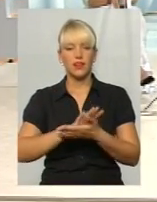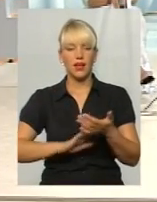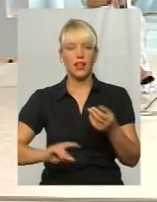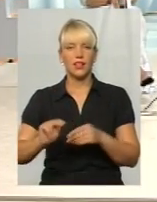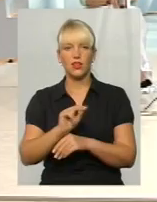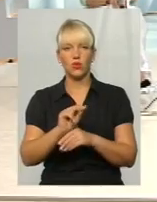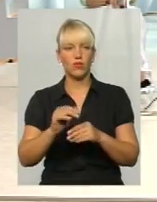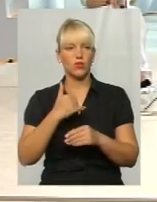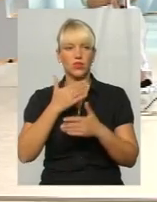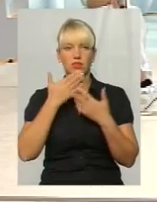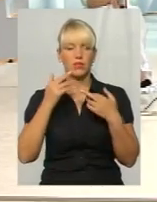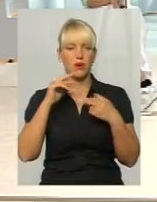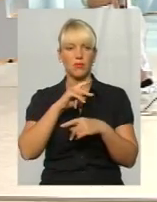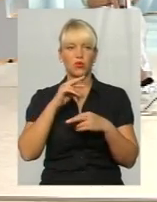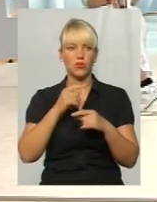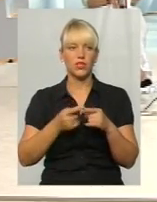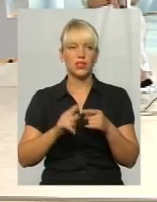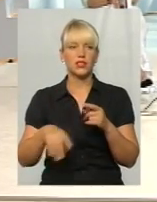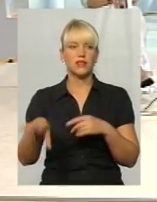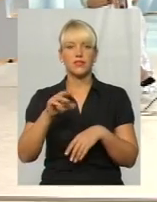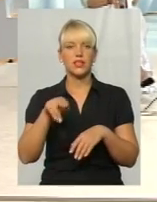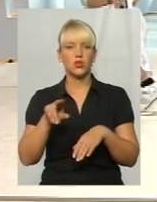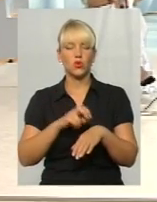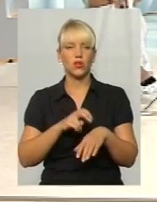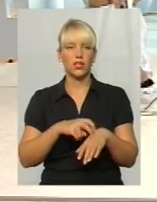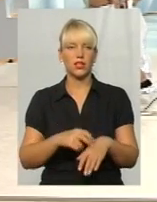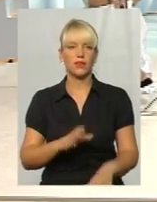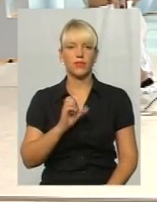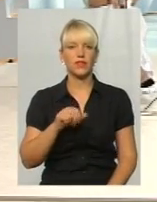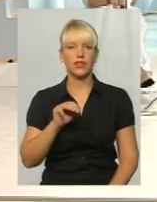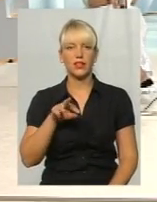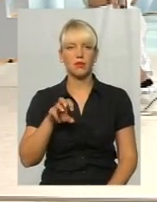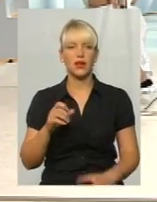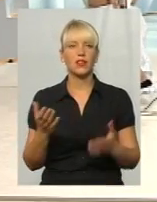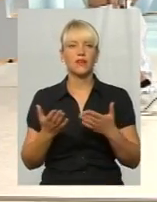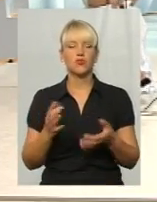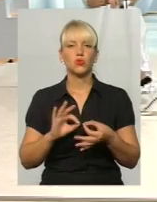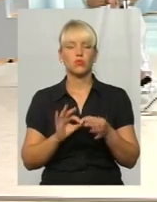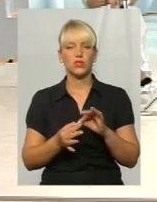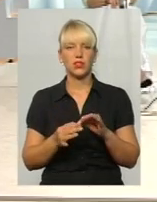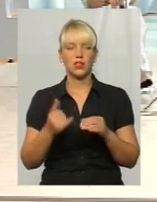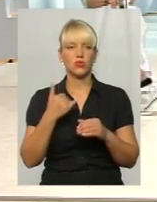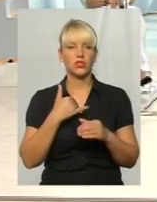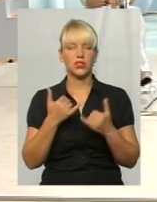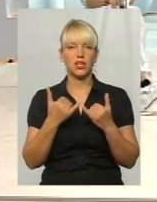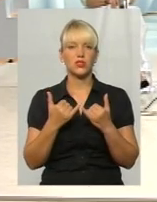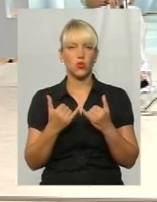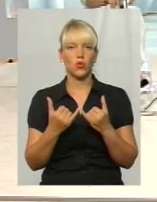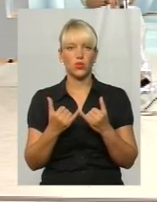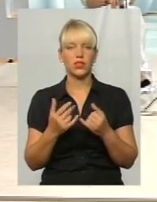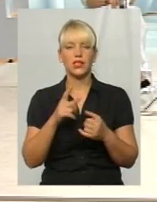у нас нема медикаментів, це все до лікаря. Пане Вадиме, скажіть, в чому складність на сьогодні з